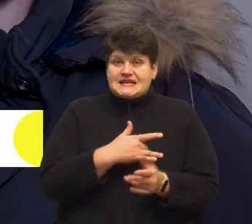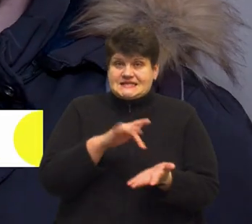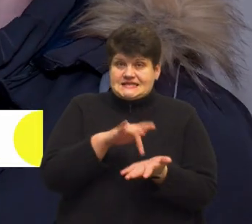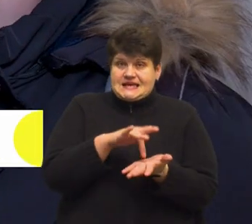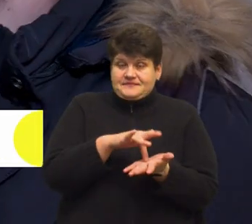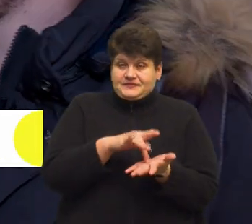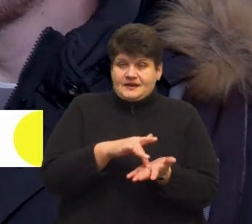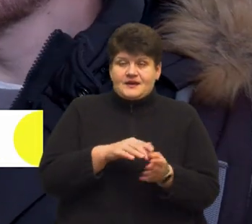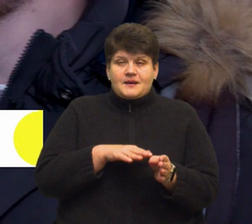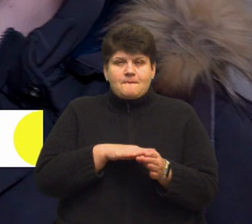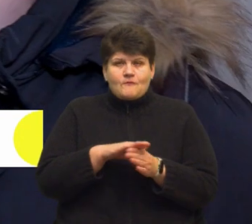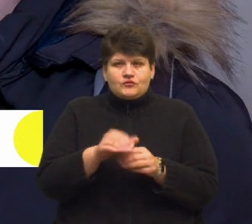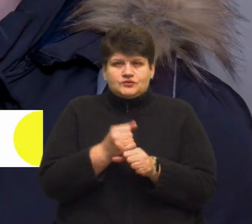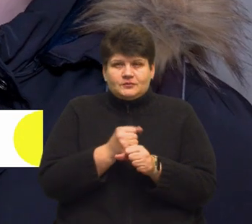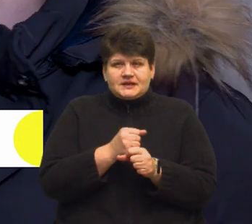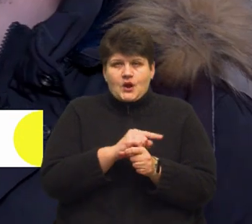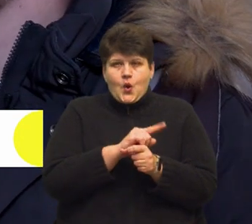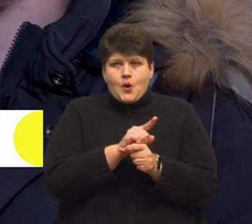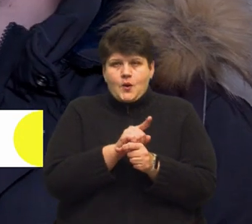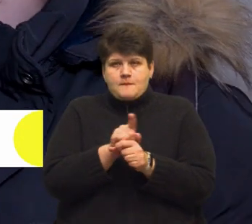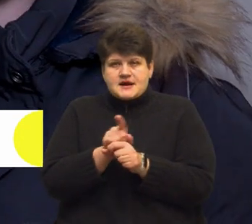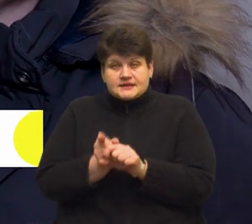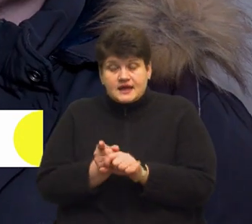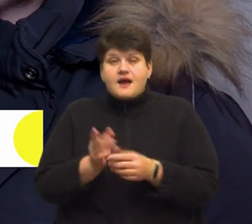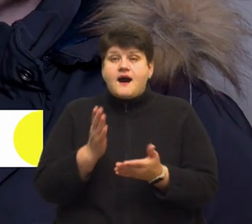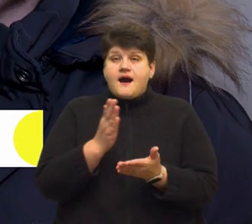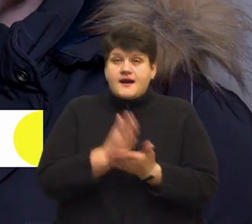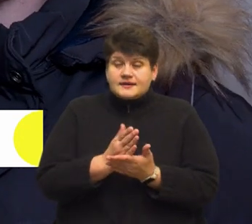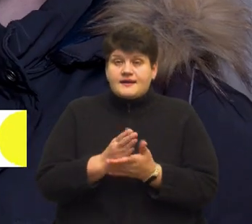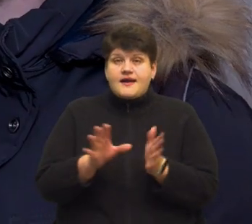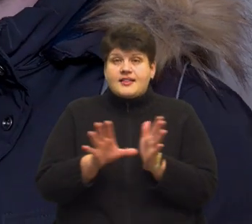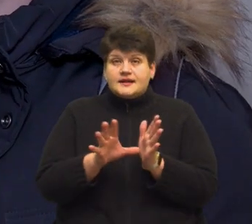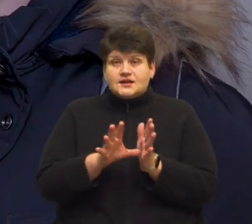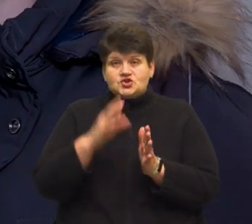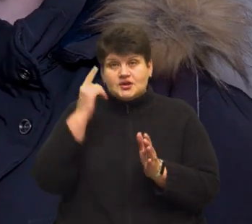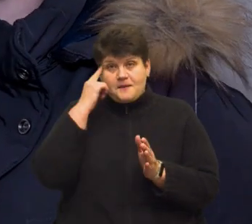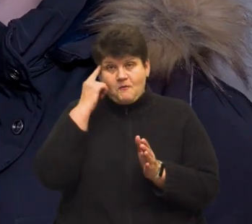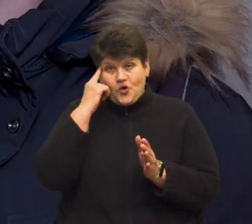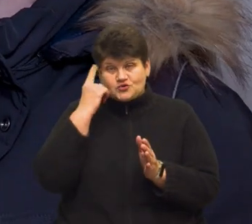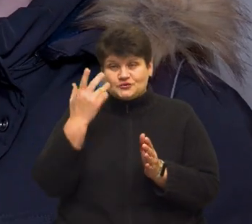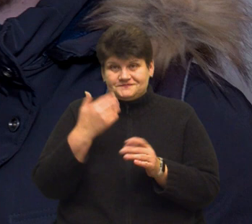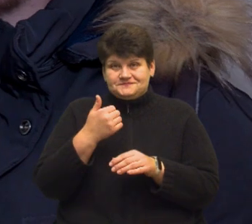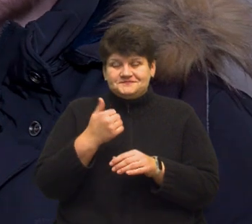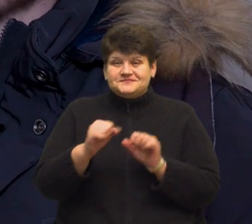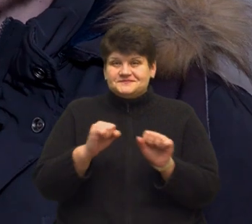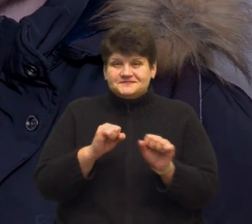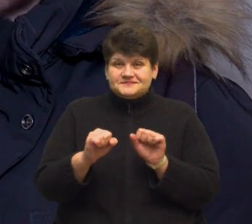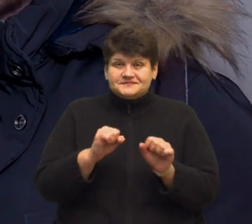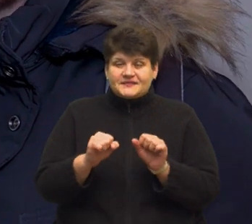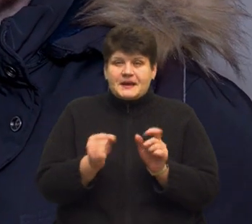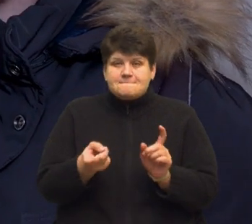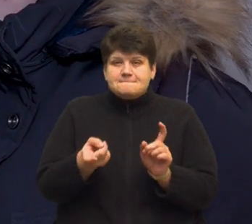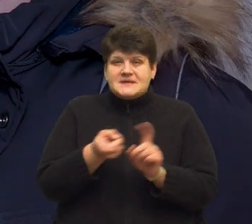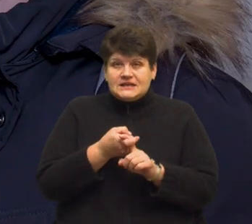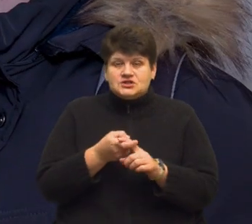повністю до всіх обертів годинників, і є електричний мозок, який підключений, сам годинник, він